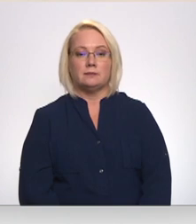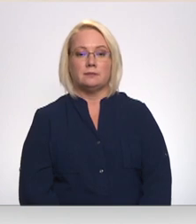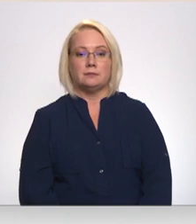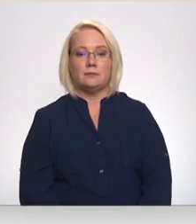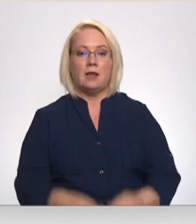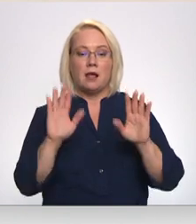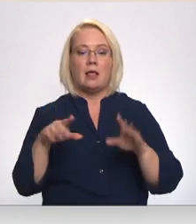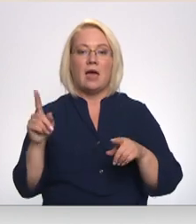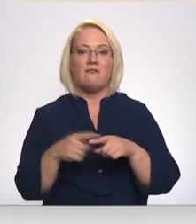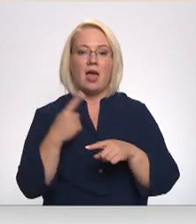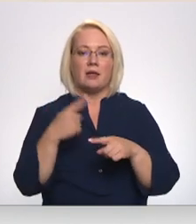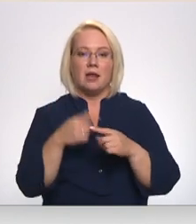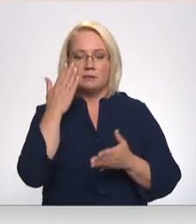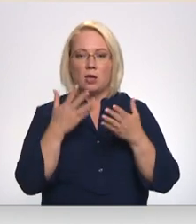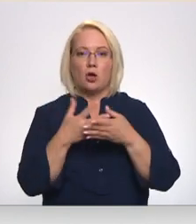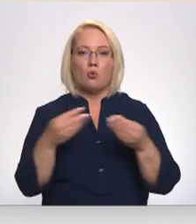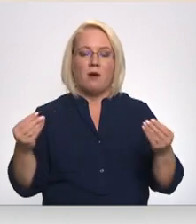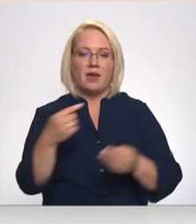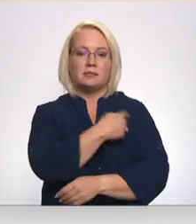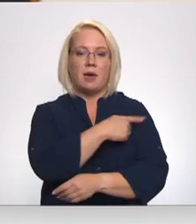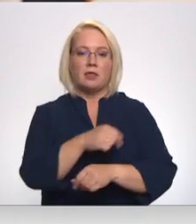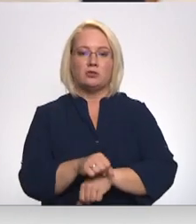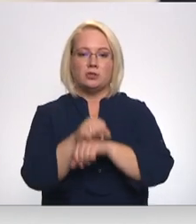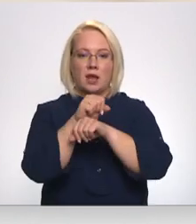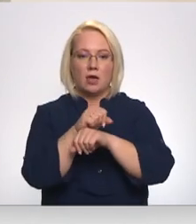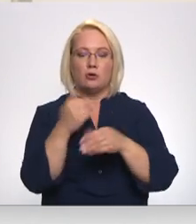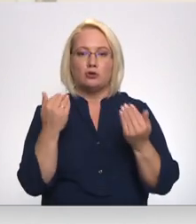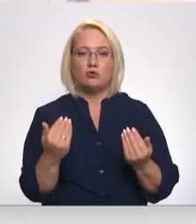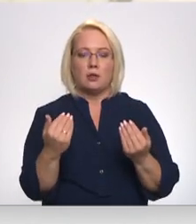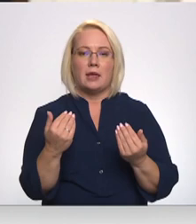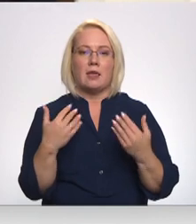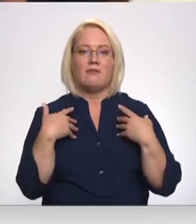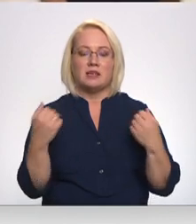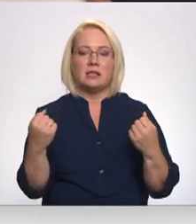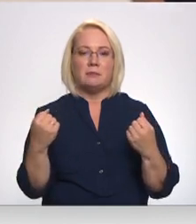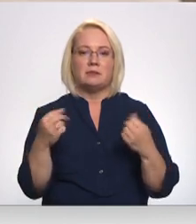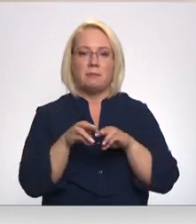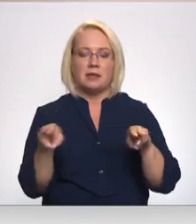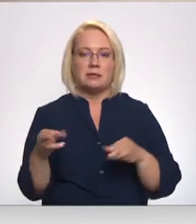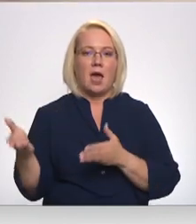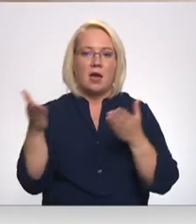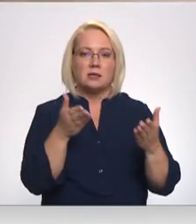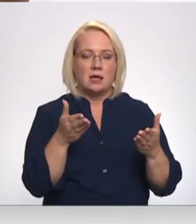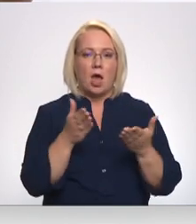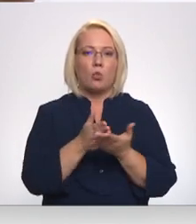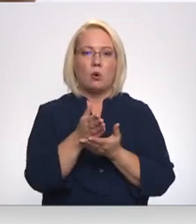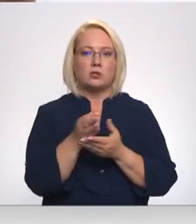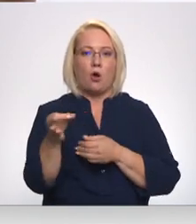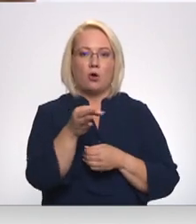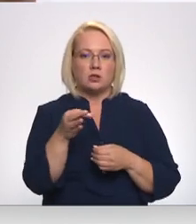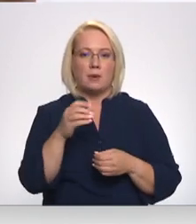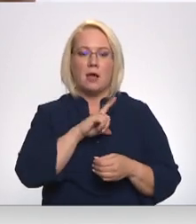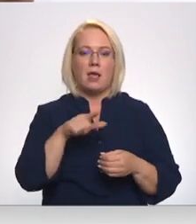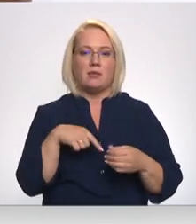Lai vēlreiz mēģinātu novērst mediča streiku, šodien uz sarunām veselības ministrī aicināja nozars organizācijas. Tomēr Latvijas veselības un